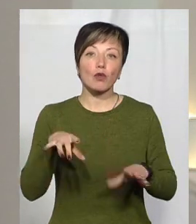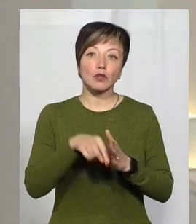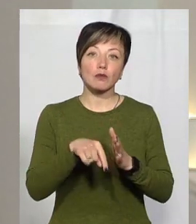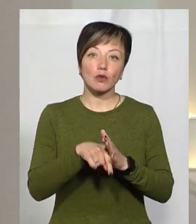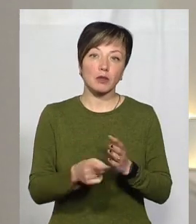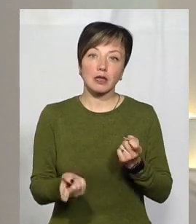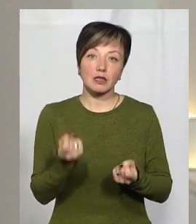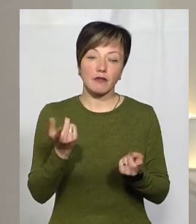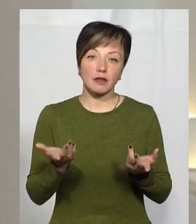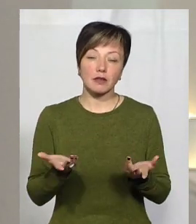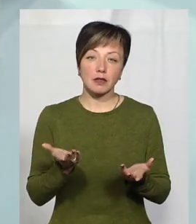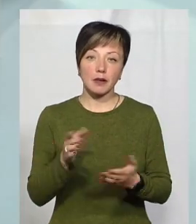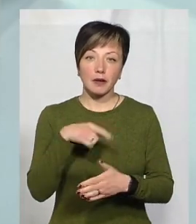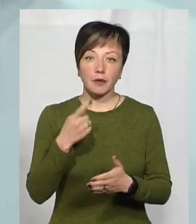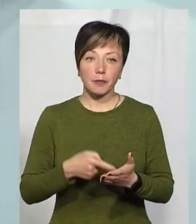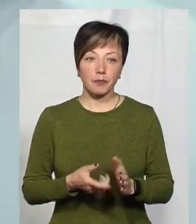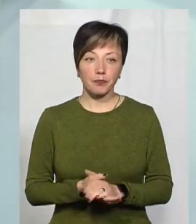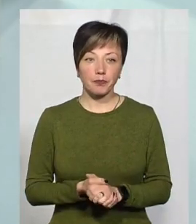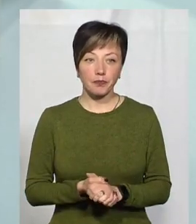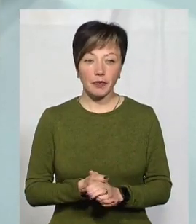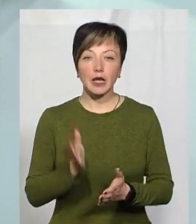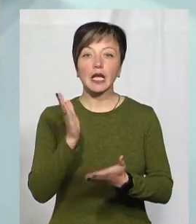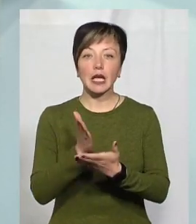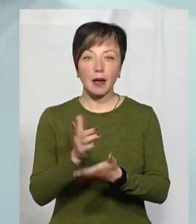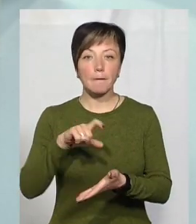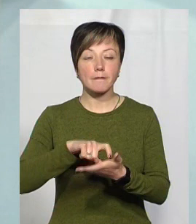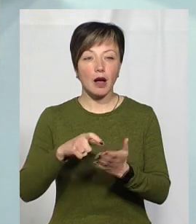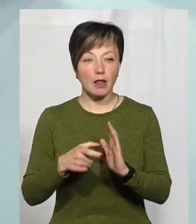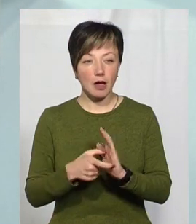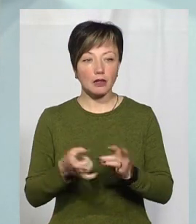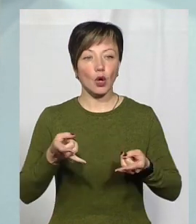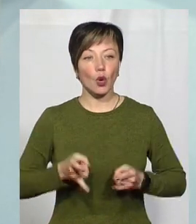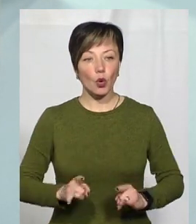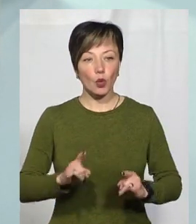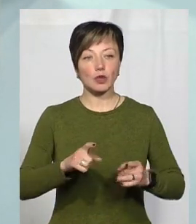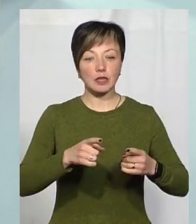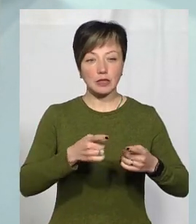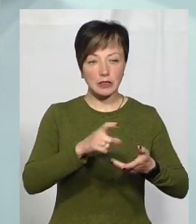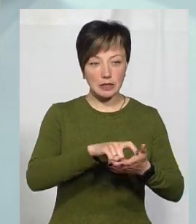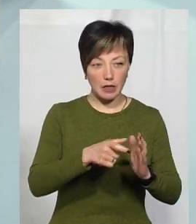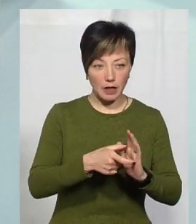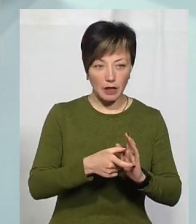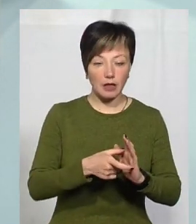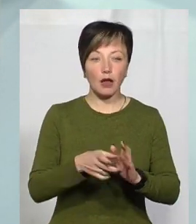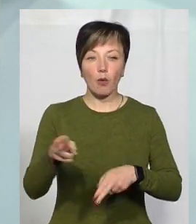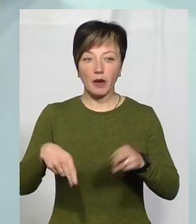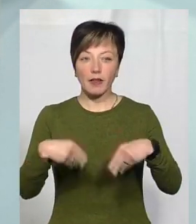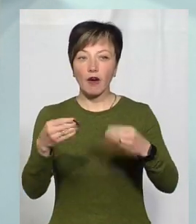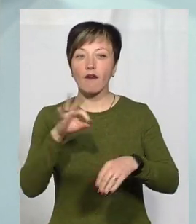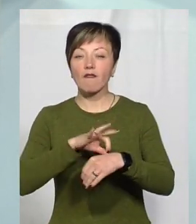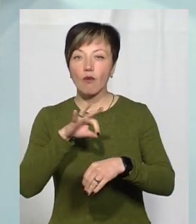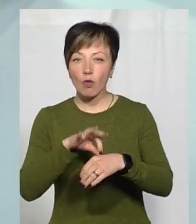симптомів, вони з'явилися. У нас є палати, родзали, операційна, де надається допомога хворим.